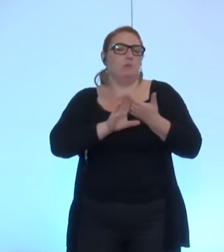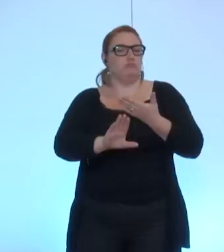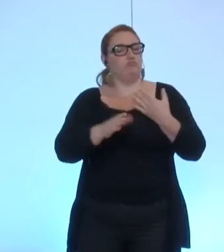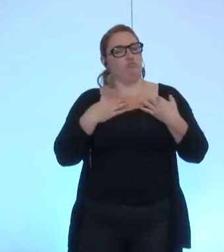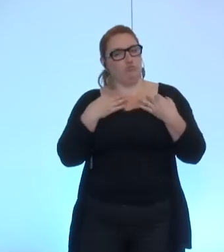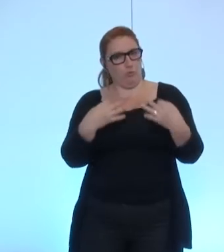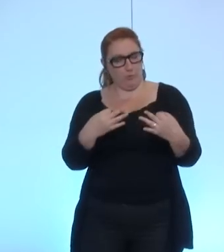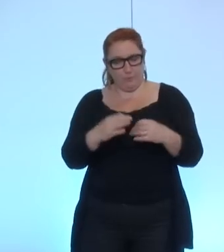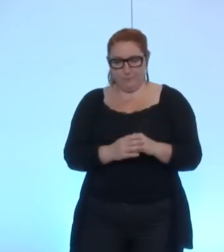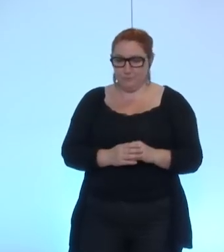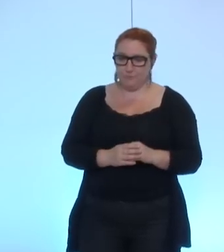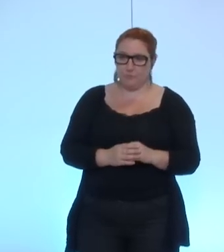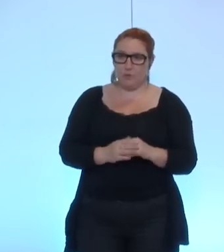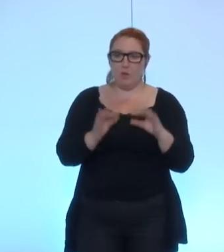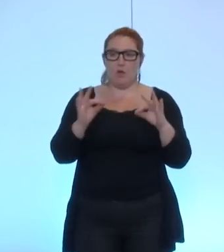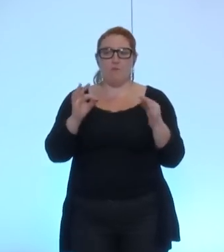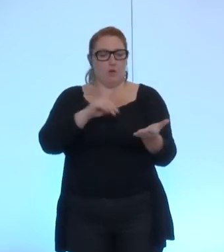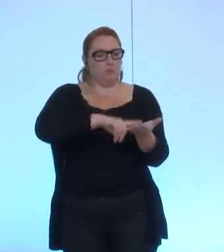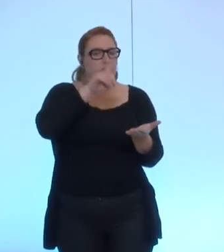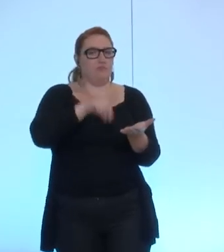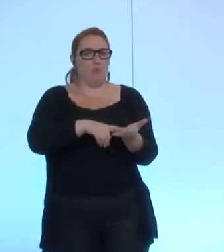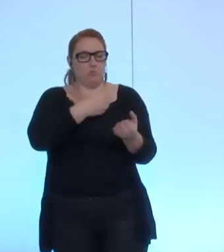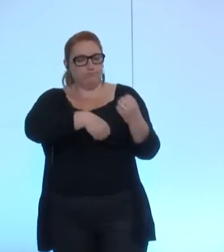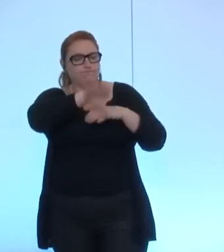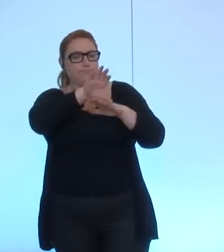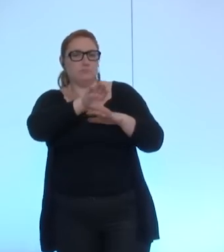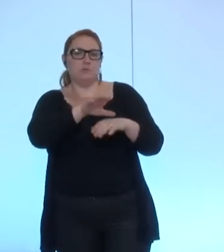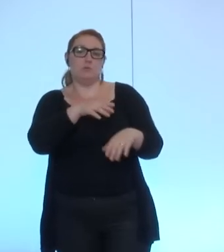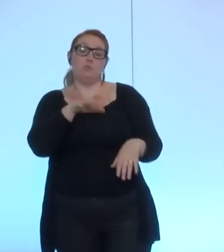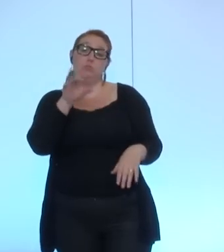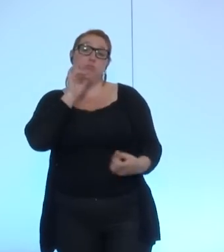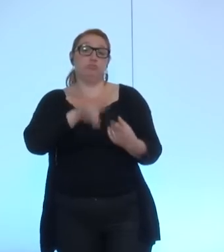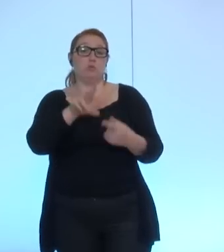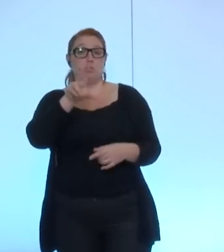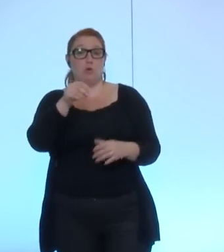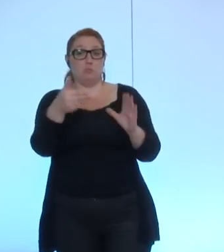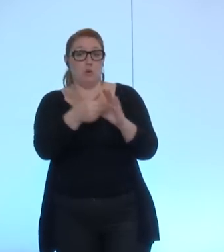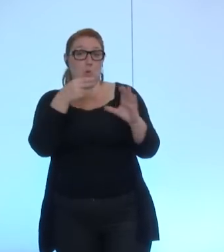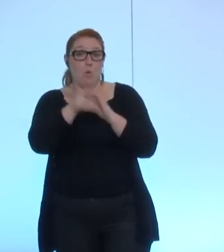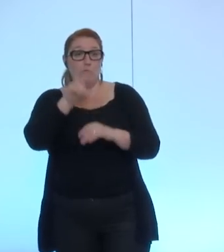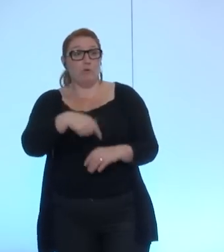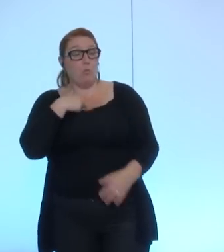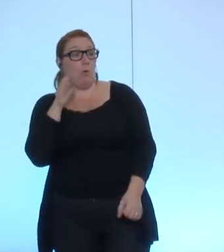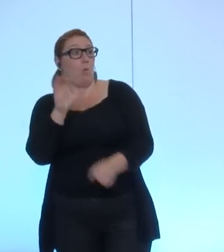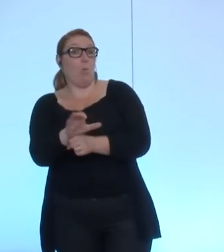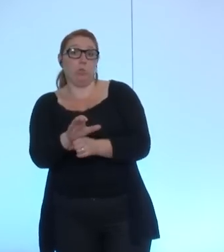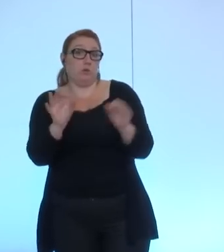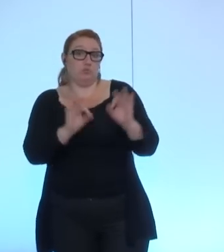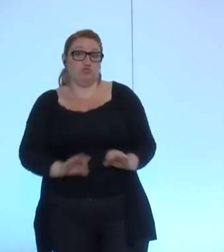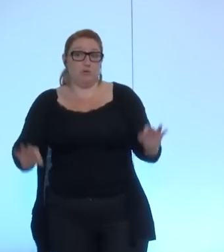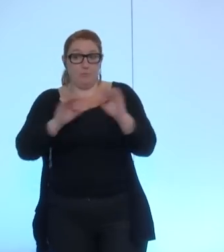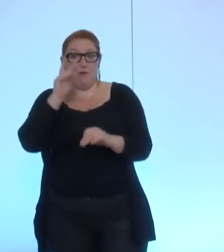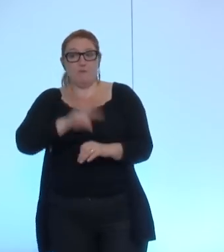concernant la décision d'abonder le fonds à hauteur de 30 000 euros je pense qu'il n pas d'objection de principe le principe qui était